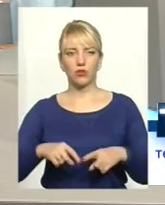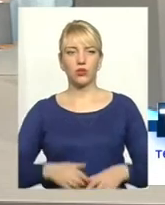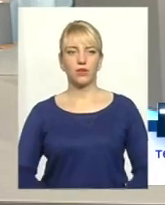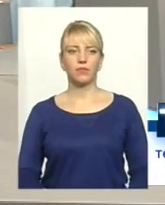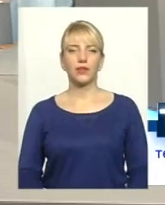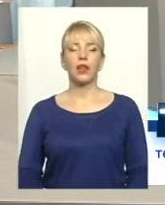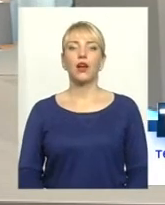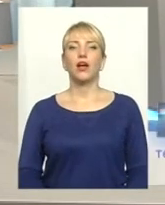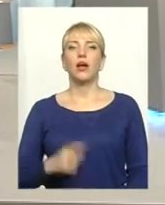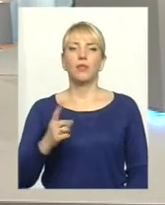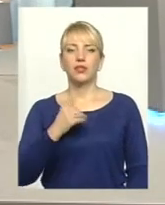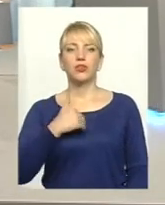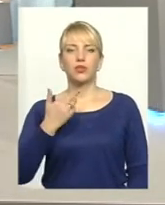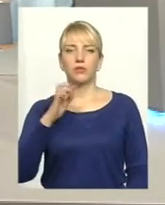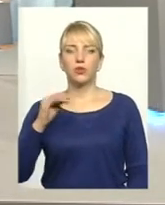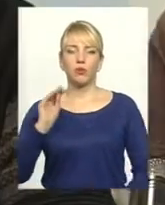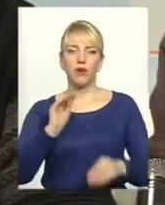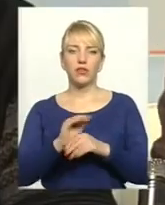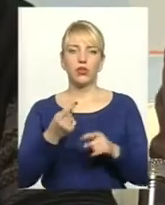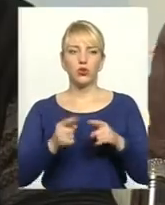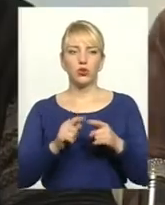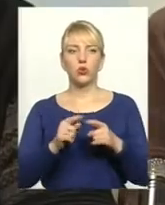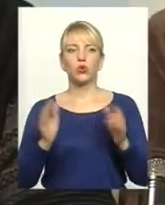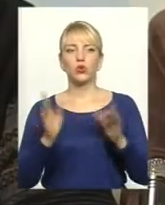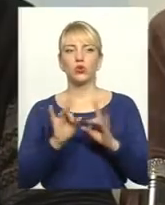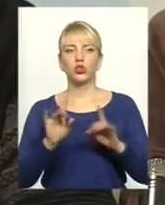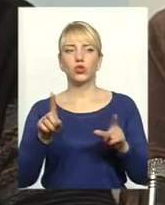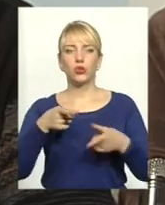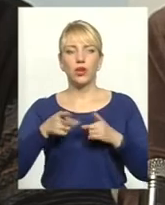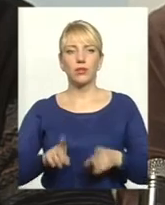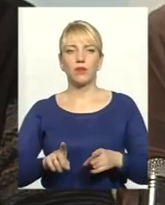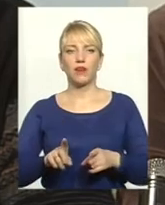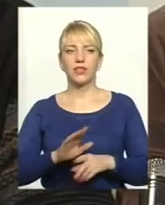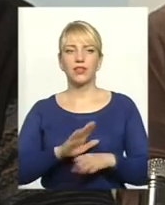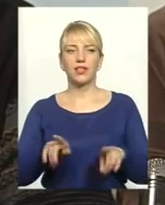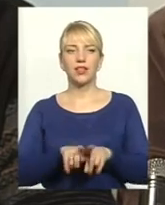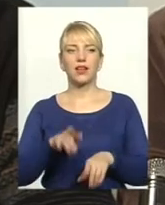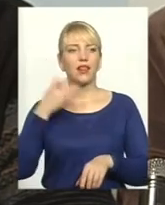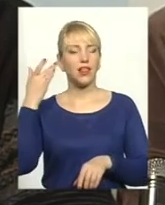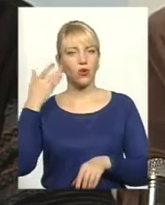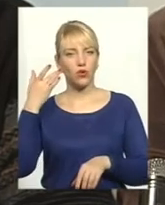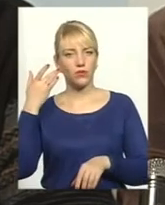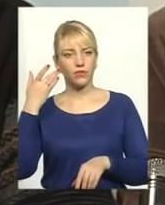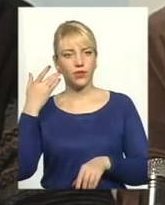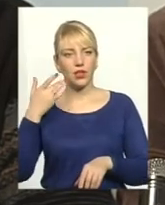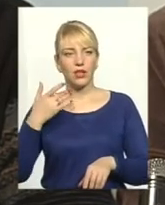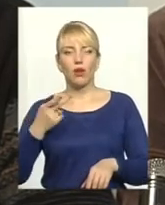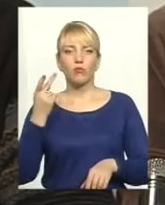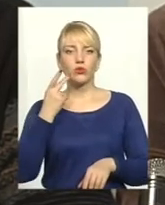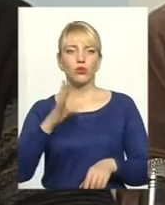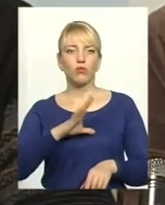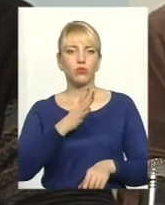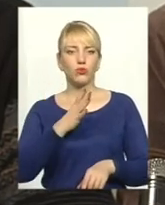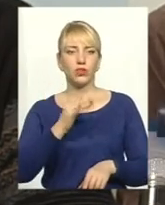Ну, перш за все, я хотів би додати до сюжету те, що насправді не так легко постійно бути